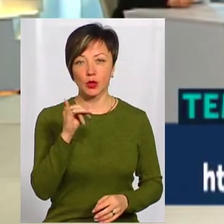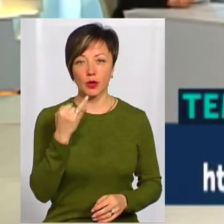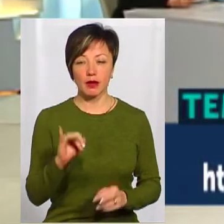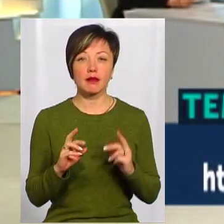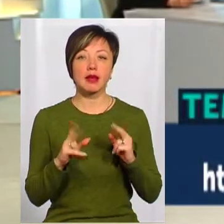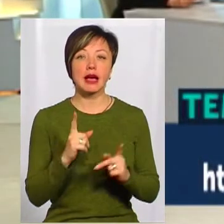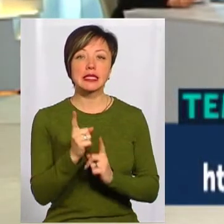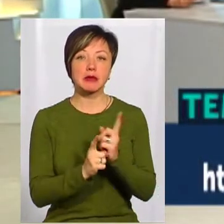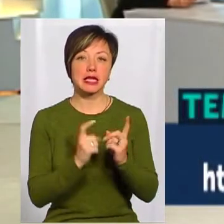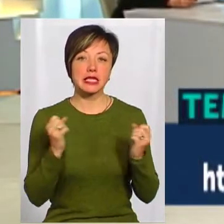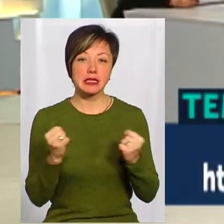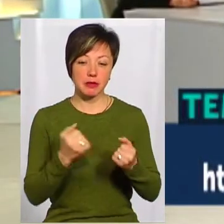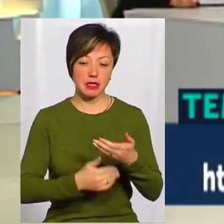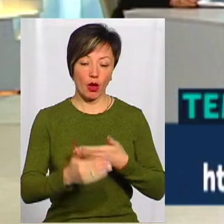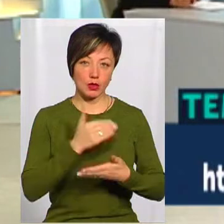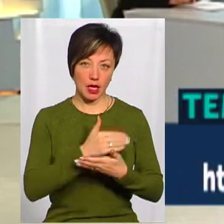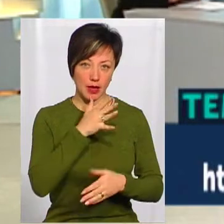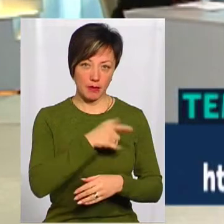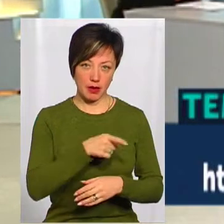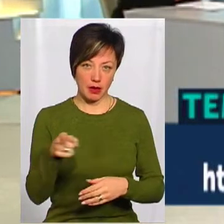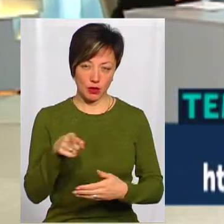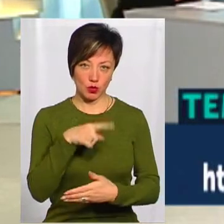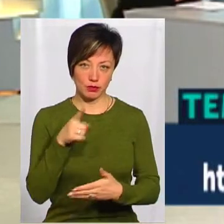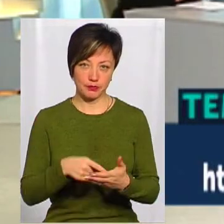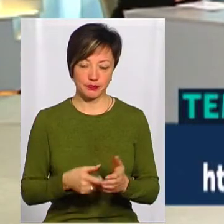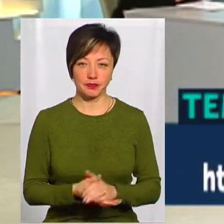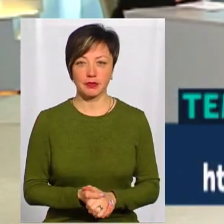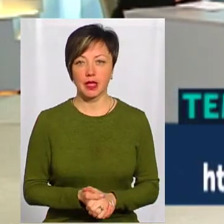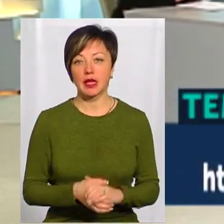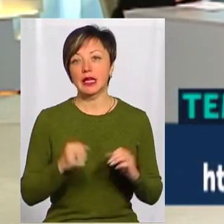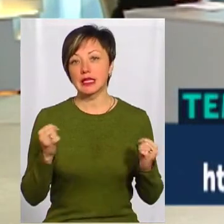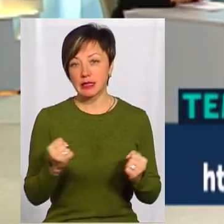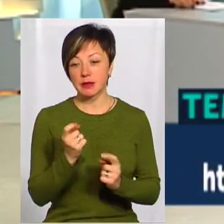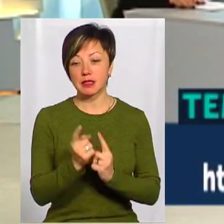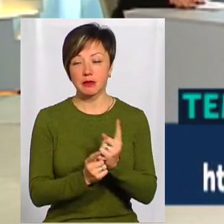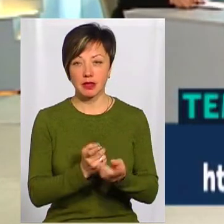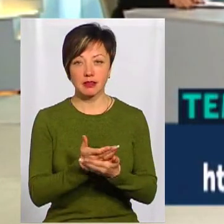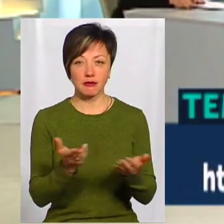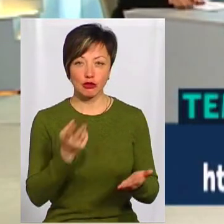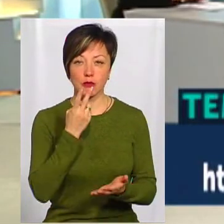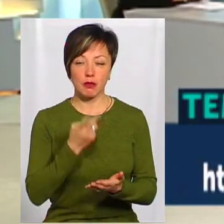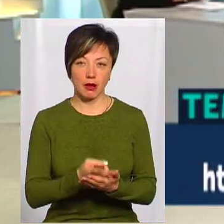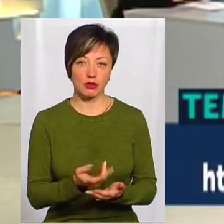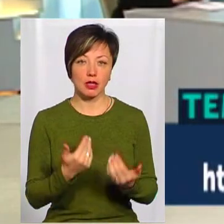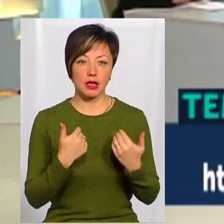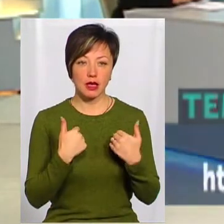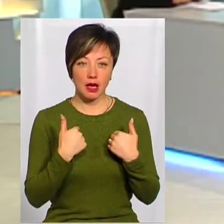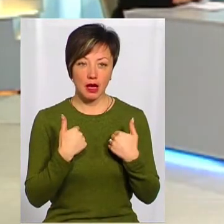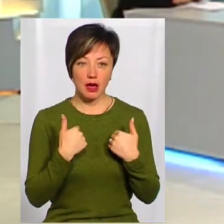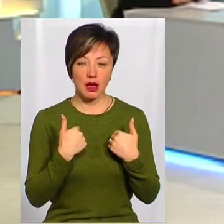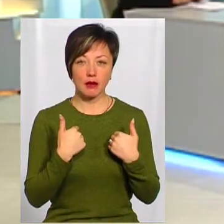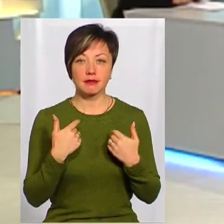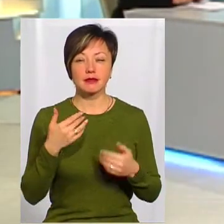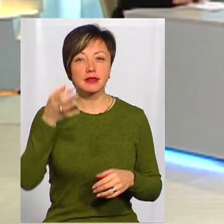зими за останній період? Ну, зими змінилися, ми ж бачимо. Я прямо з